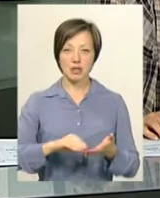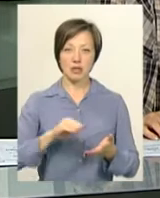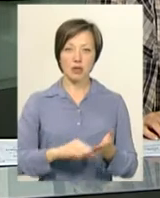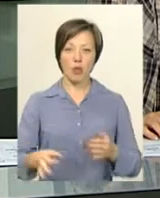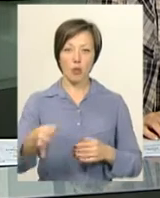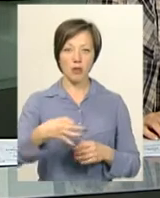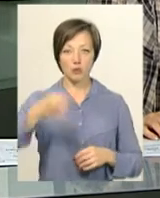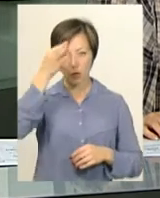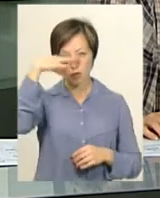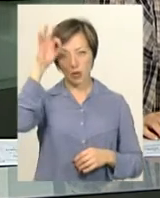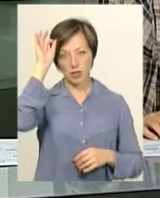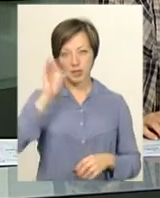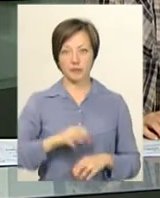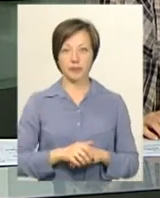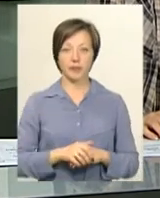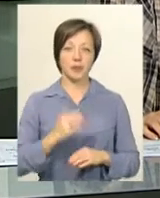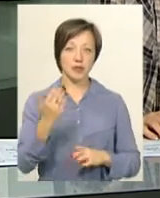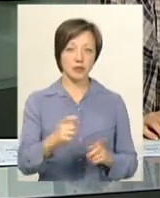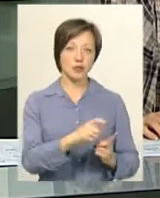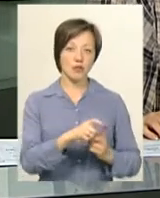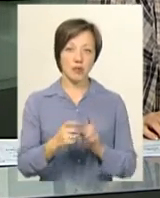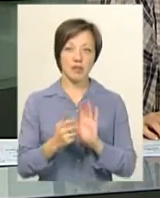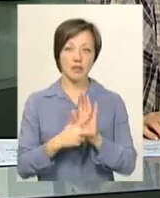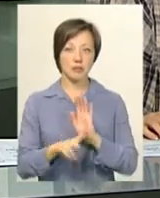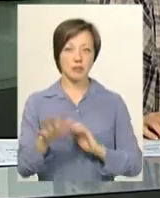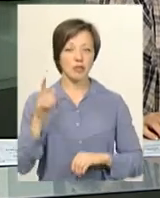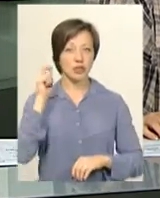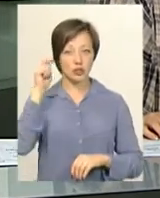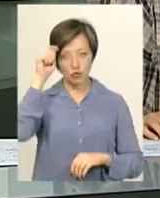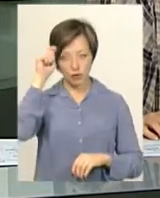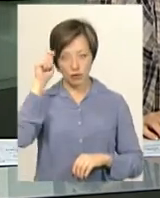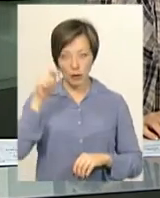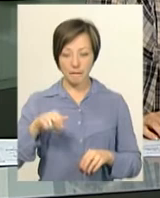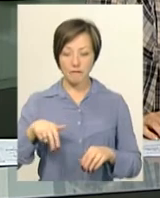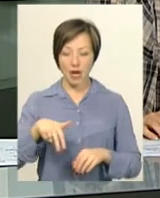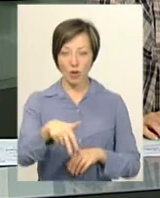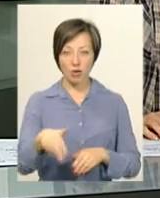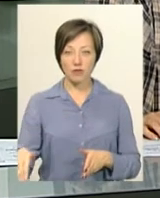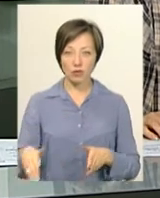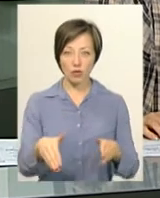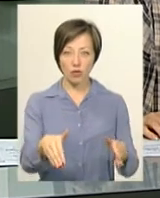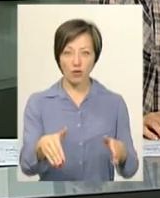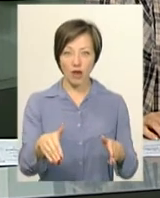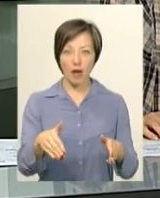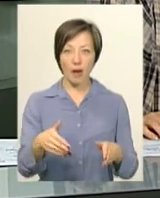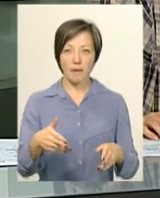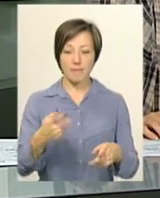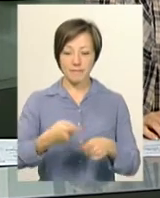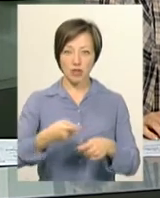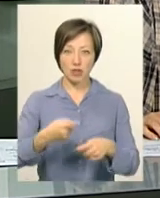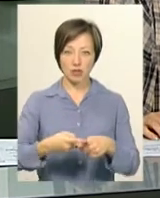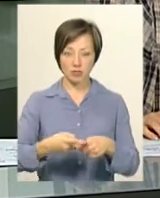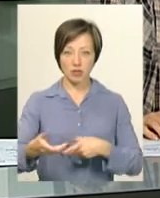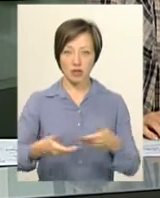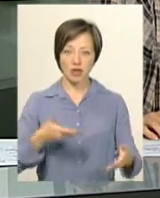обласної поліції Інна Глега. За її словами, 85-річний чоловік переходив дорогу нерегульованим пішохідним переходом.